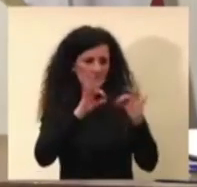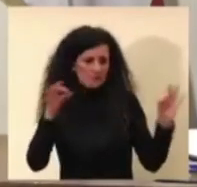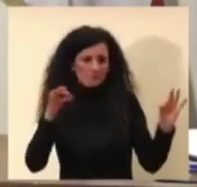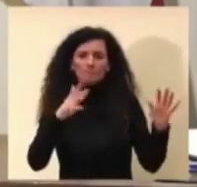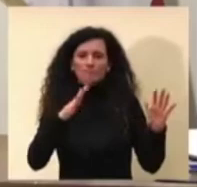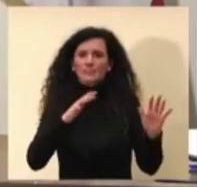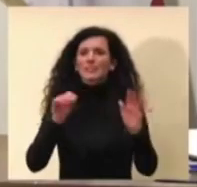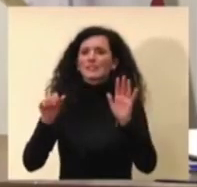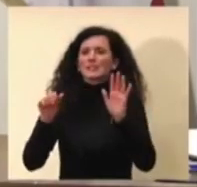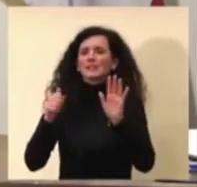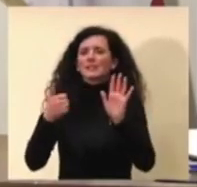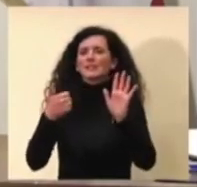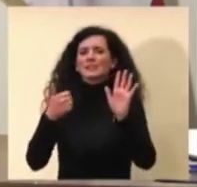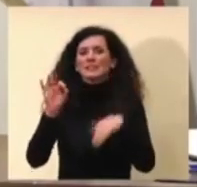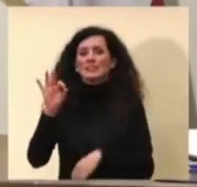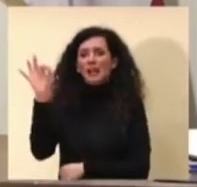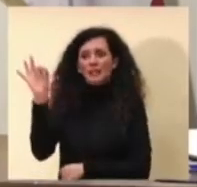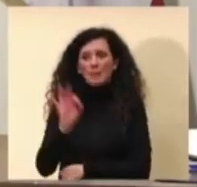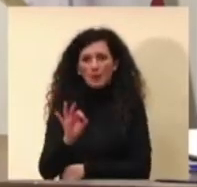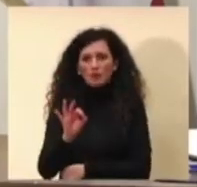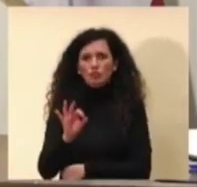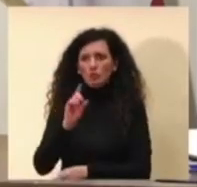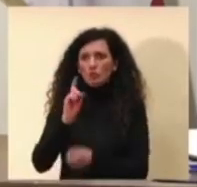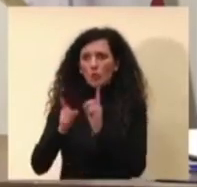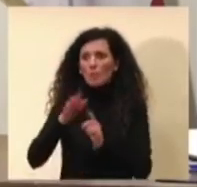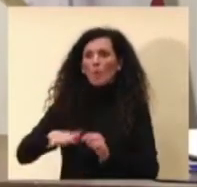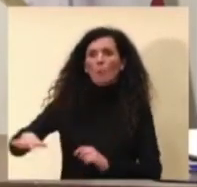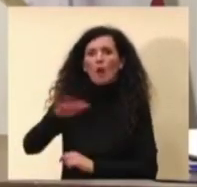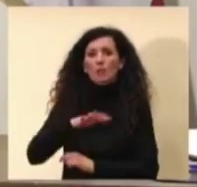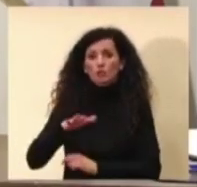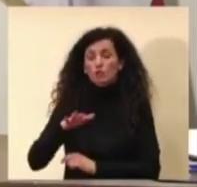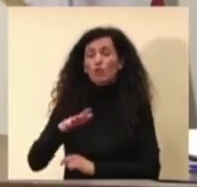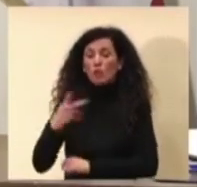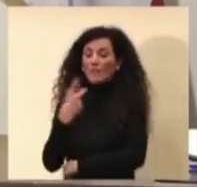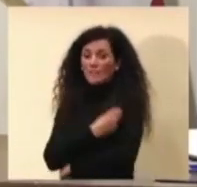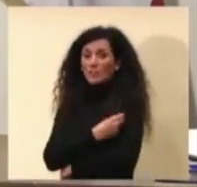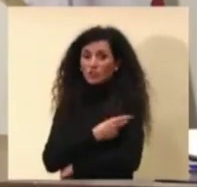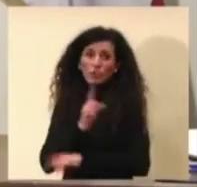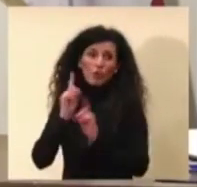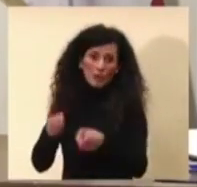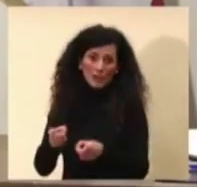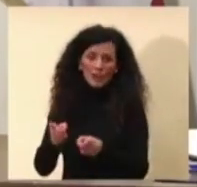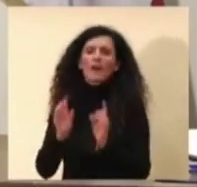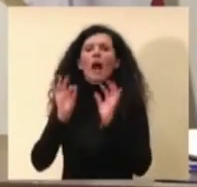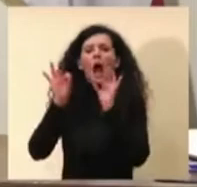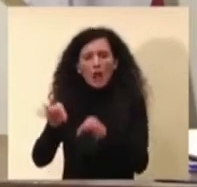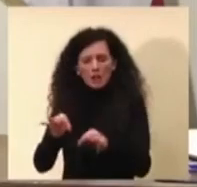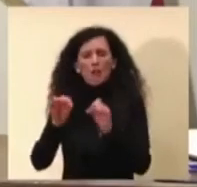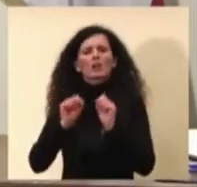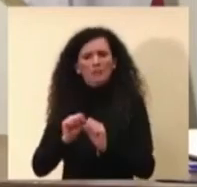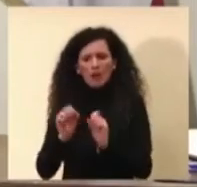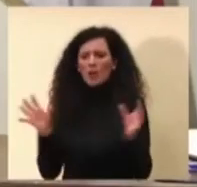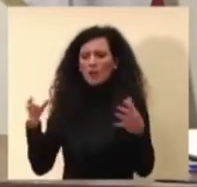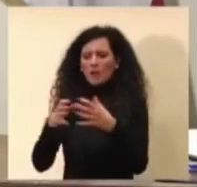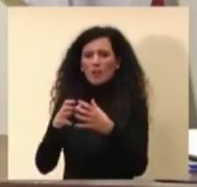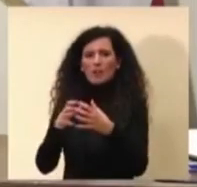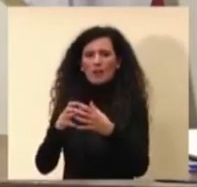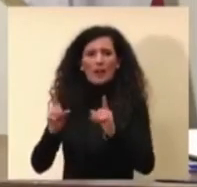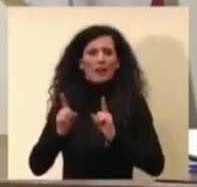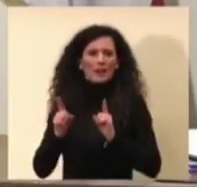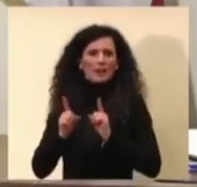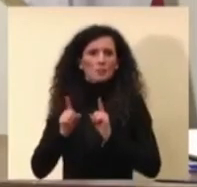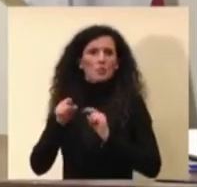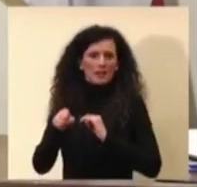della popolazione per raggiungere l'immunità di greggio, però naturalmente ci sono tutta una serie di altri parametri che vanno e variabili che vanno tenute in